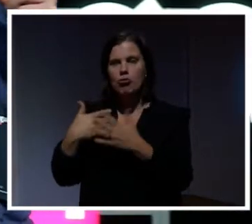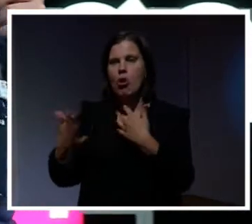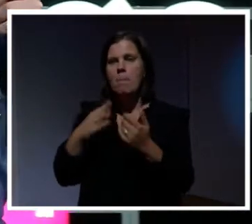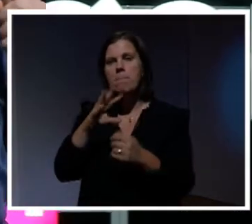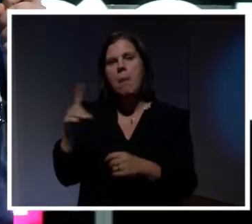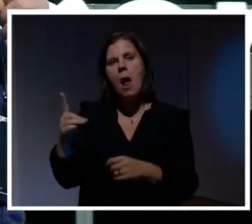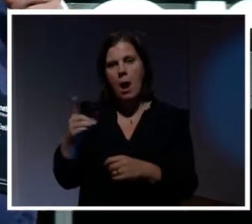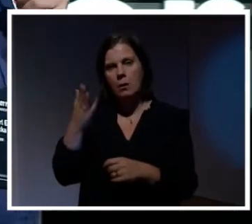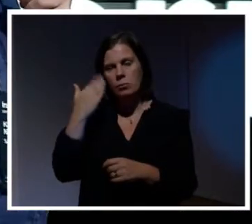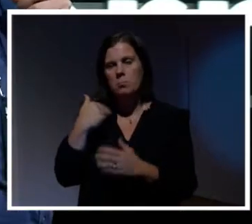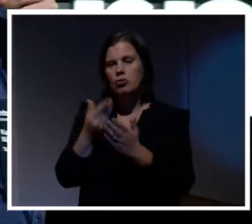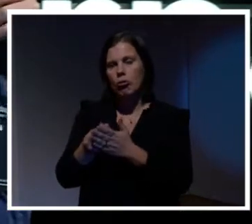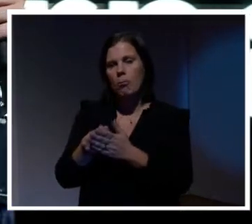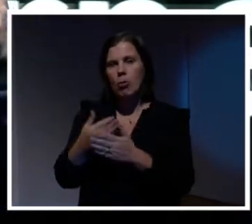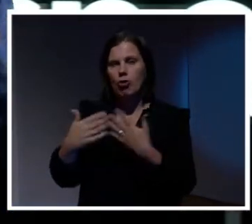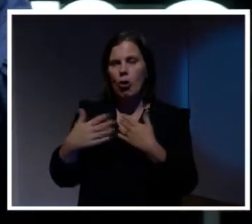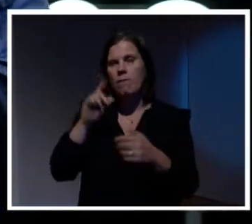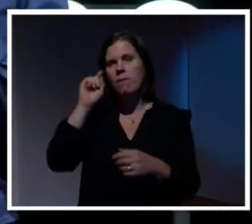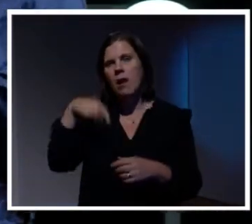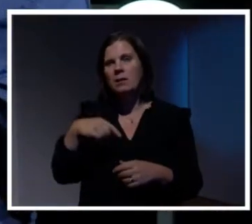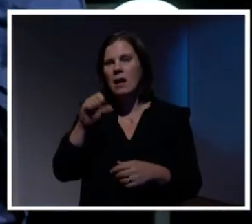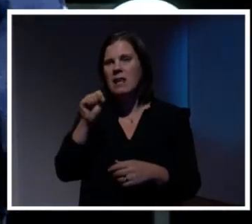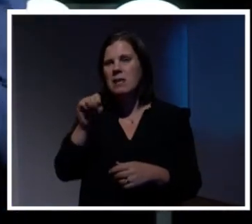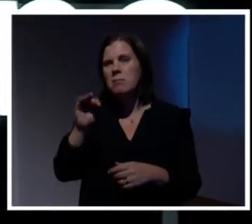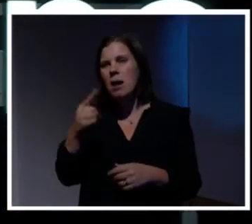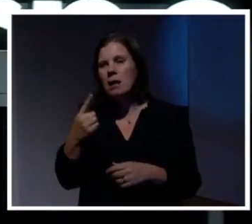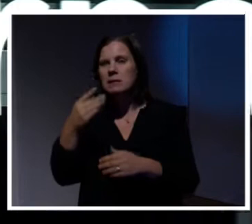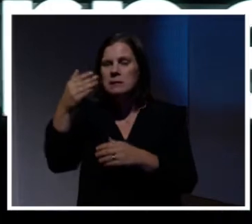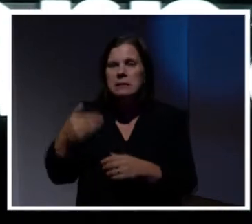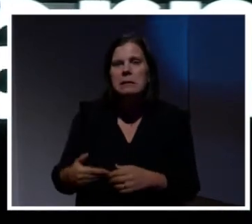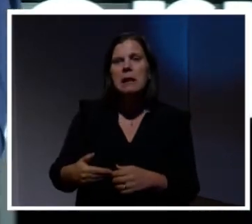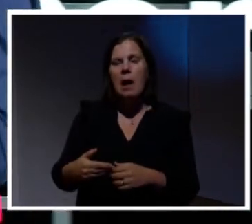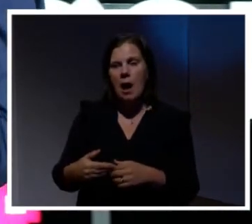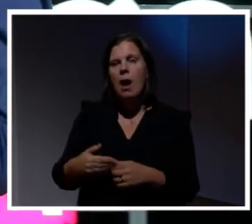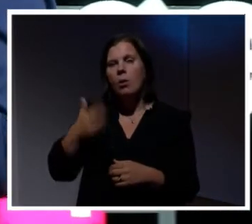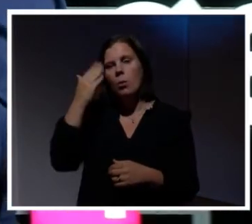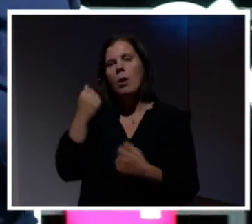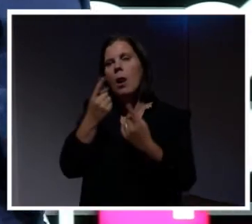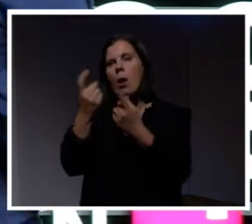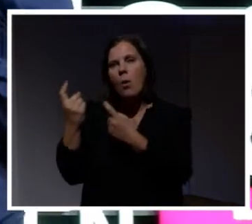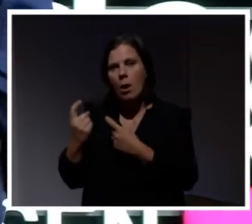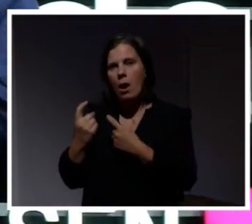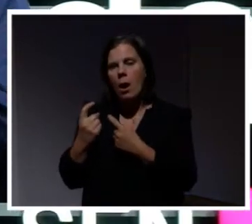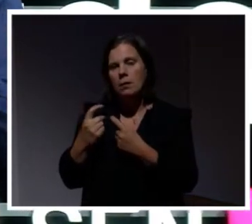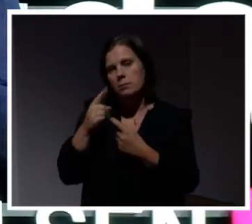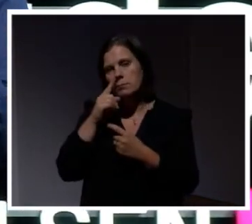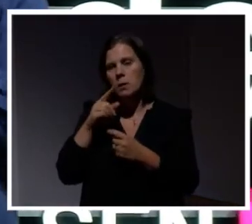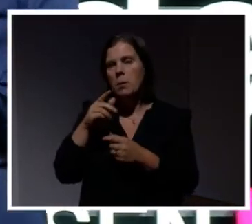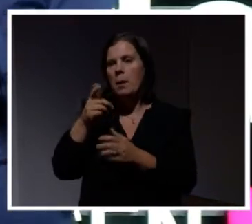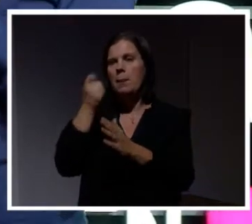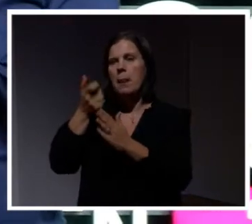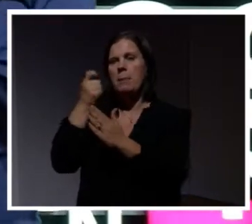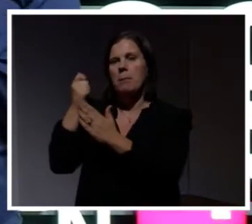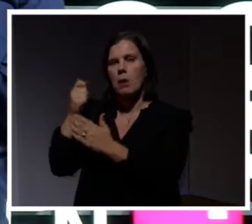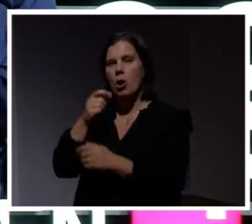göra sin falska Outlook eller falska Gmail-sida. Och därigenom kunna locka av besökare lösenord.